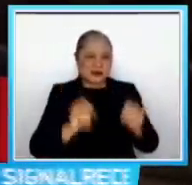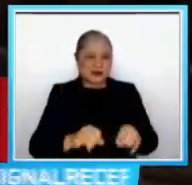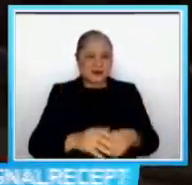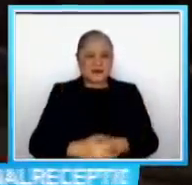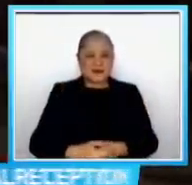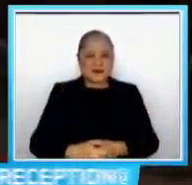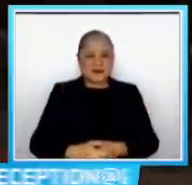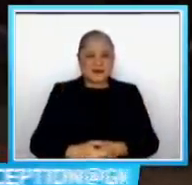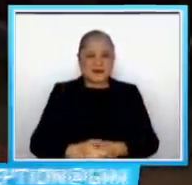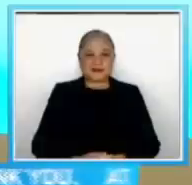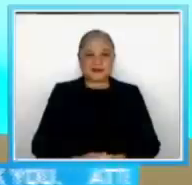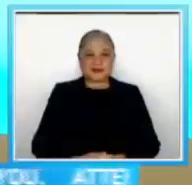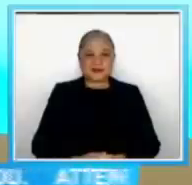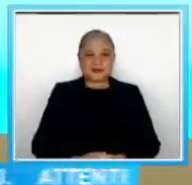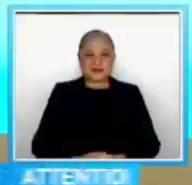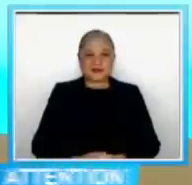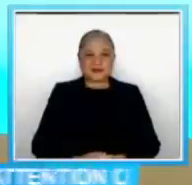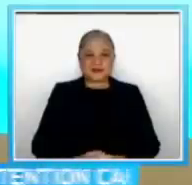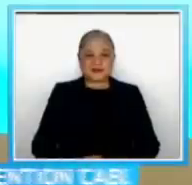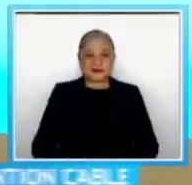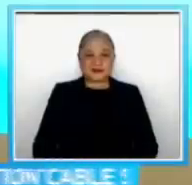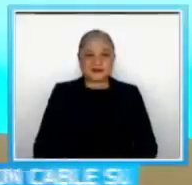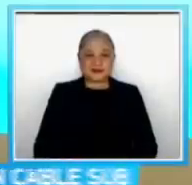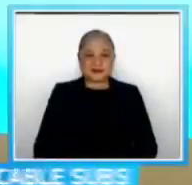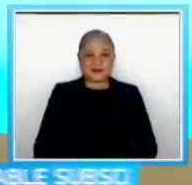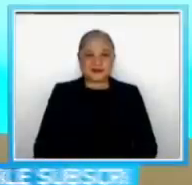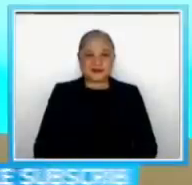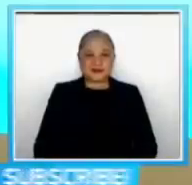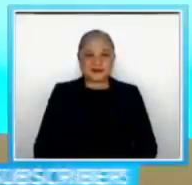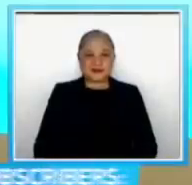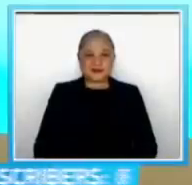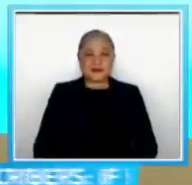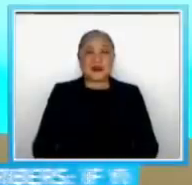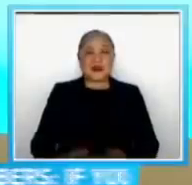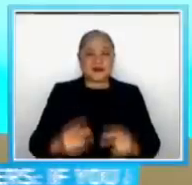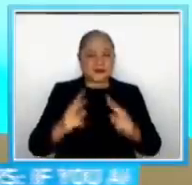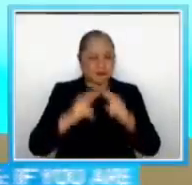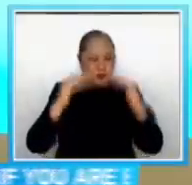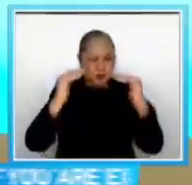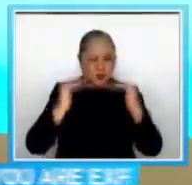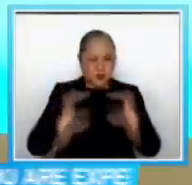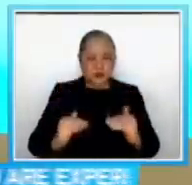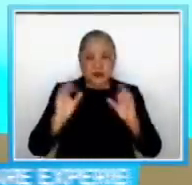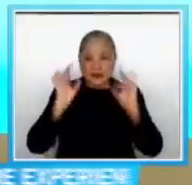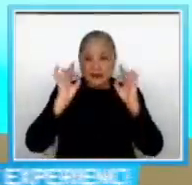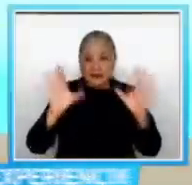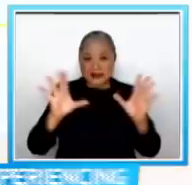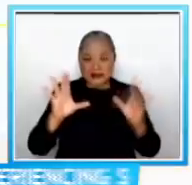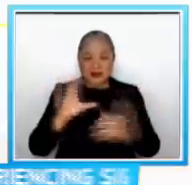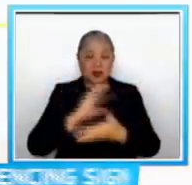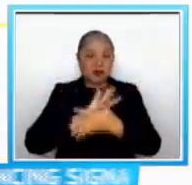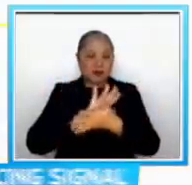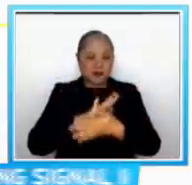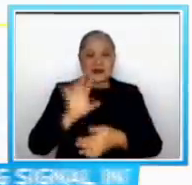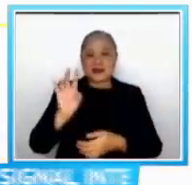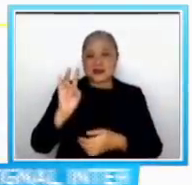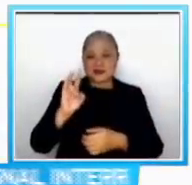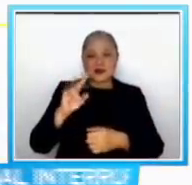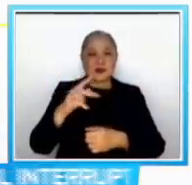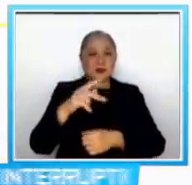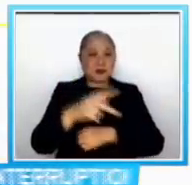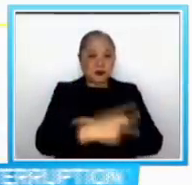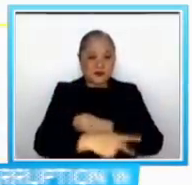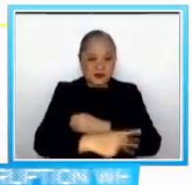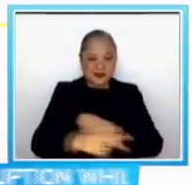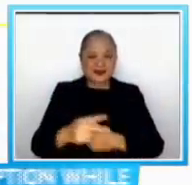Agustin, GMA News Very low risk na sa COVID ang pitong probinsya sa Luzon Ayon po sa Octa Research Yan